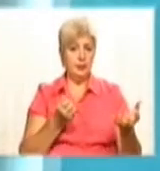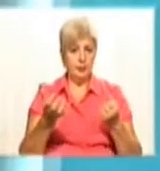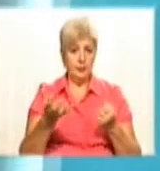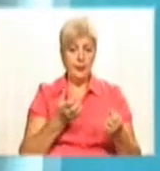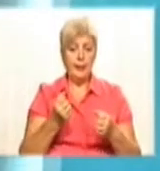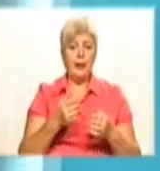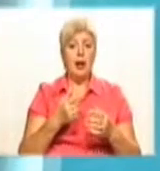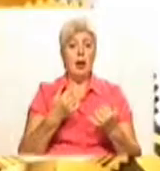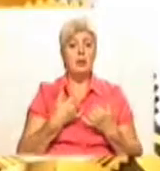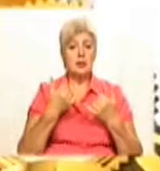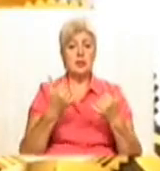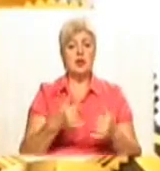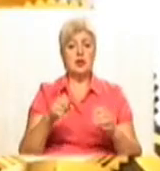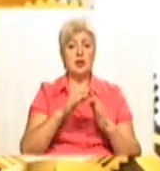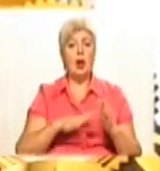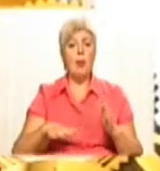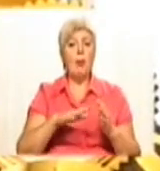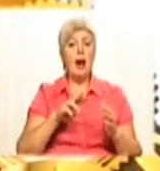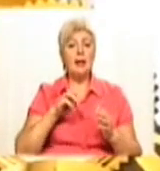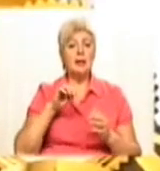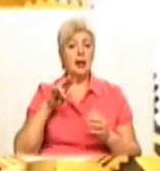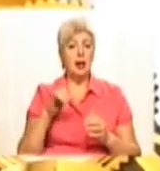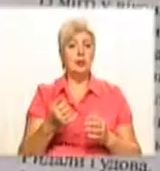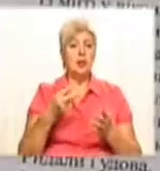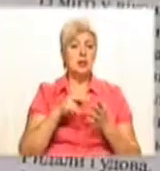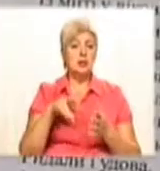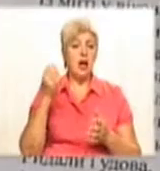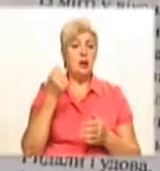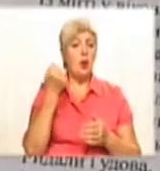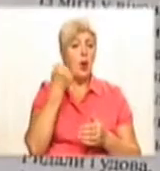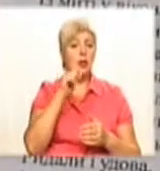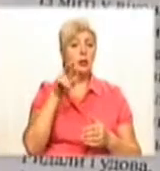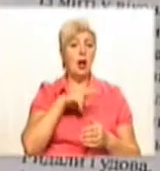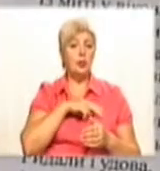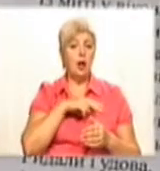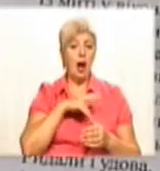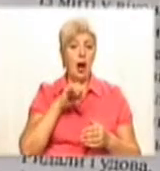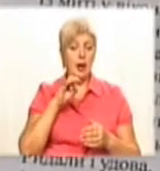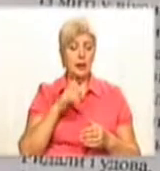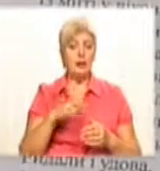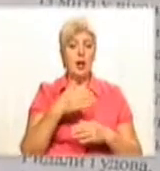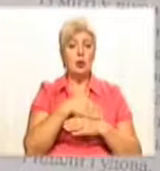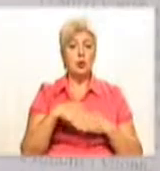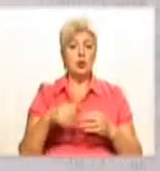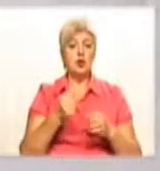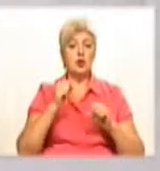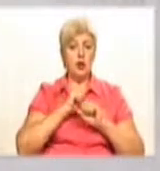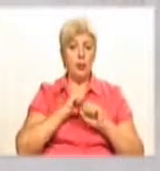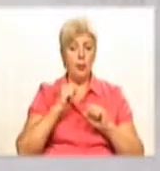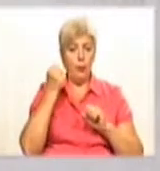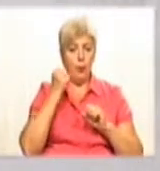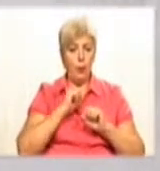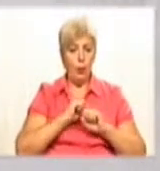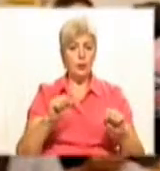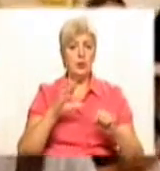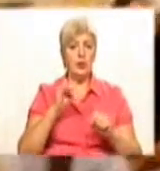подіям Майдану та учасникам бойових дій на Сході країни, стала лауреатом номінації «Рубежі подвигів і безсмертня». Вдивлялася